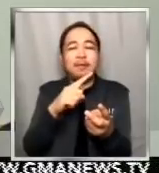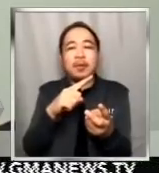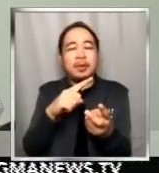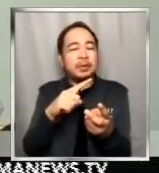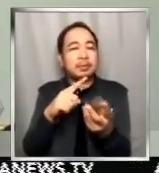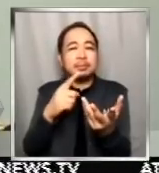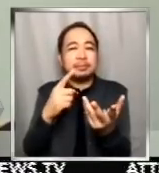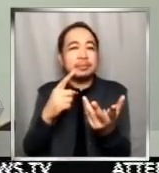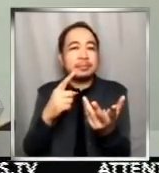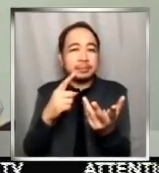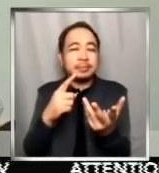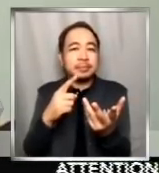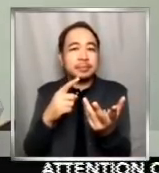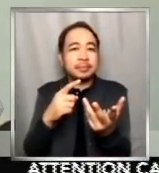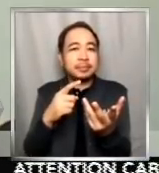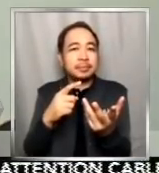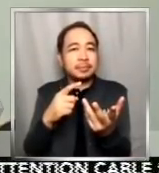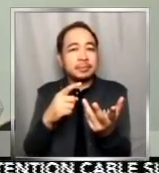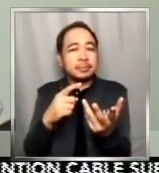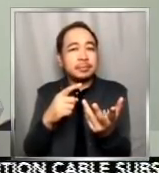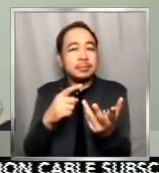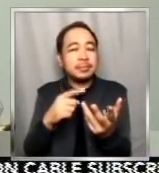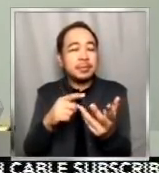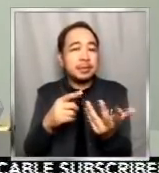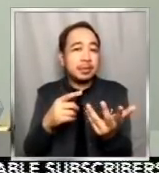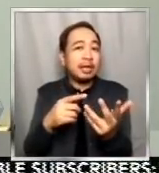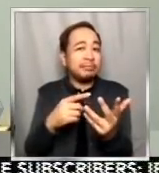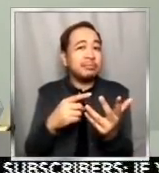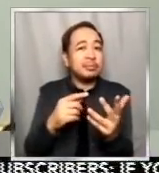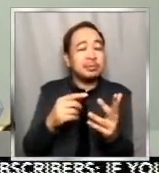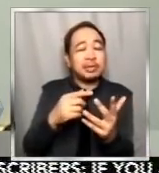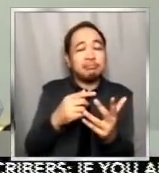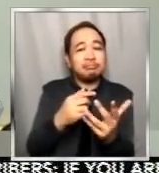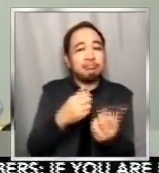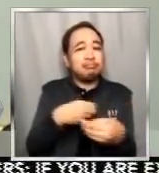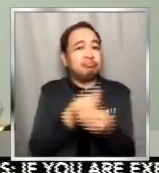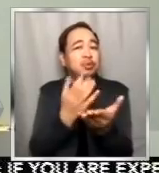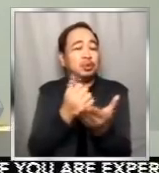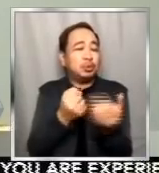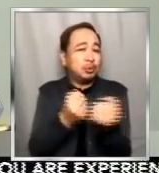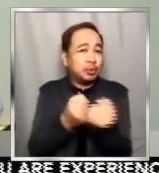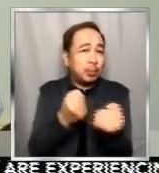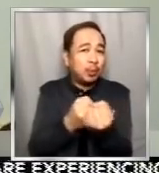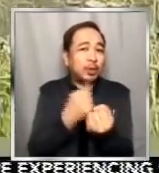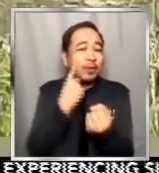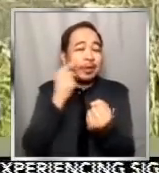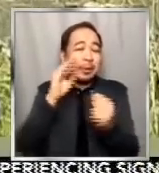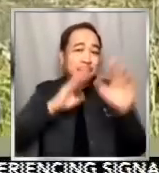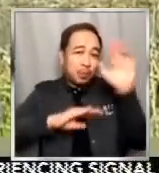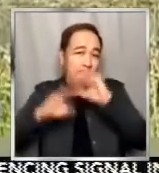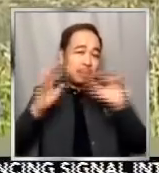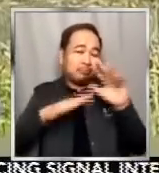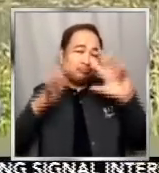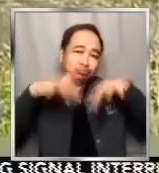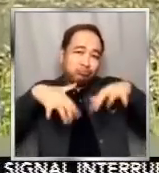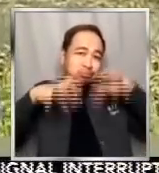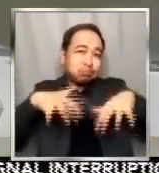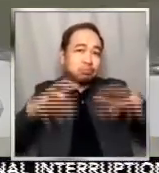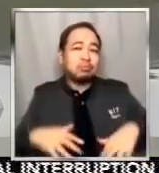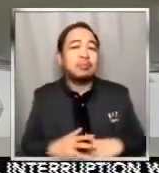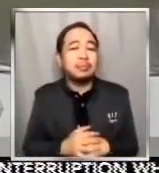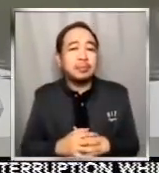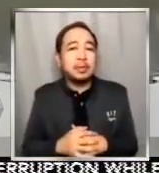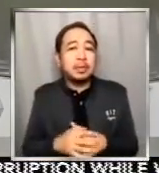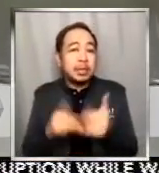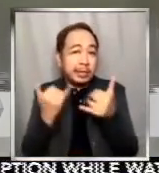para po sa pagresponde o pagtugod po namin sa problema po ng kalamidad. Kaya umaapila sila